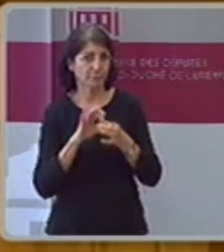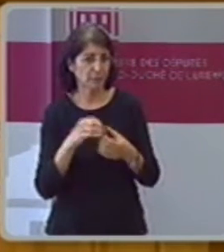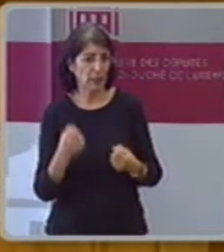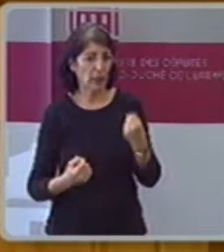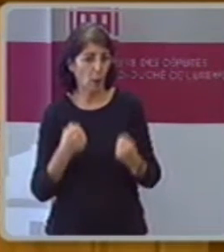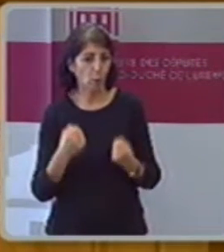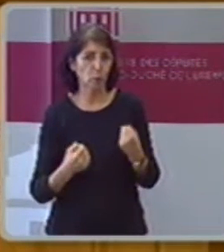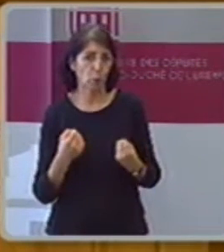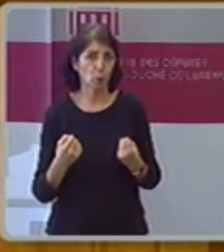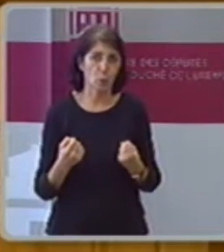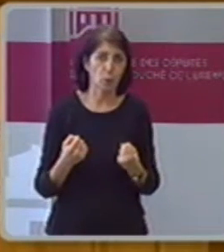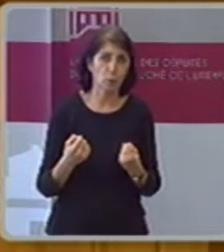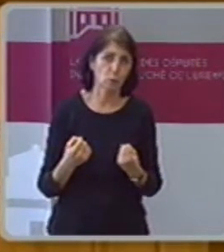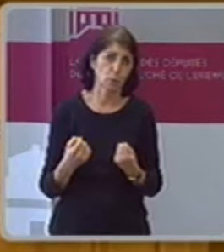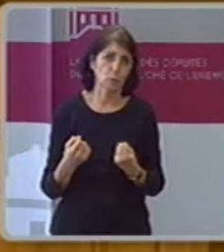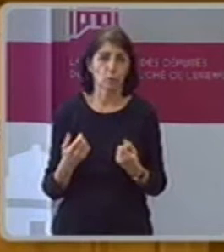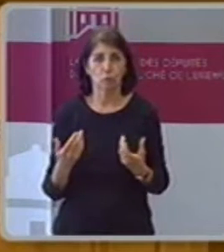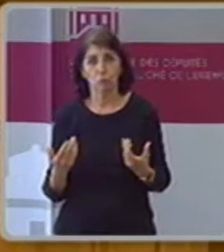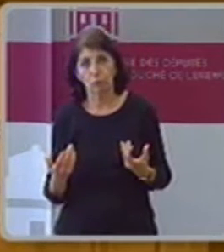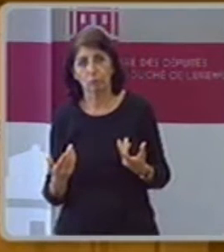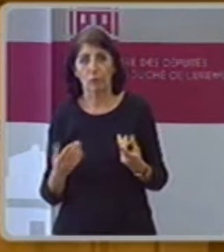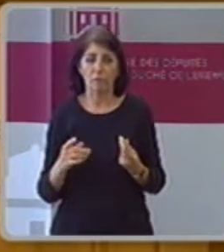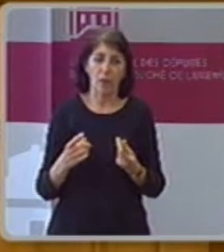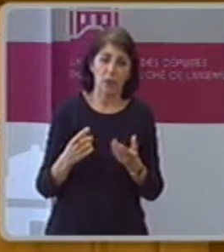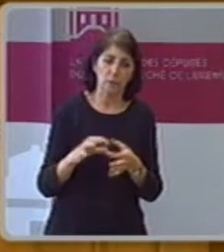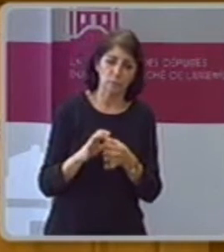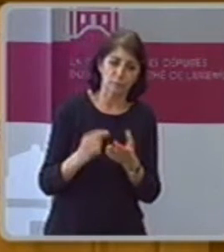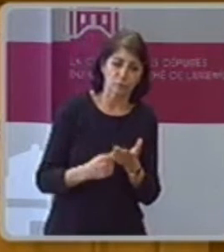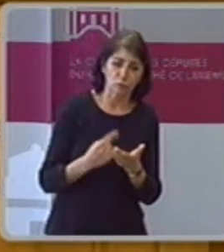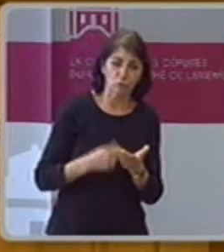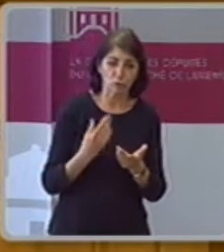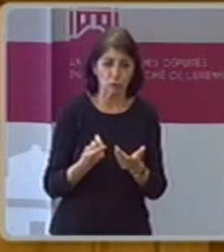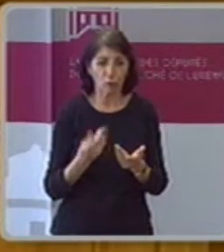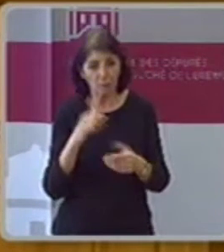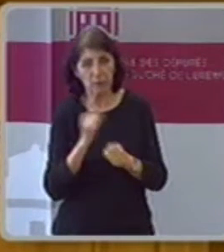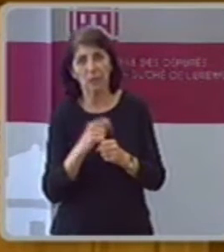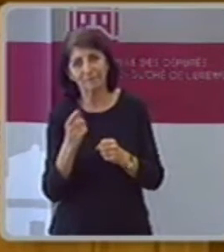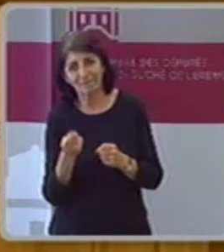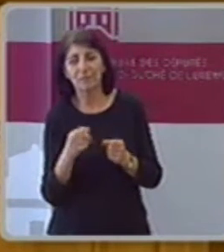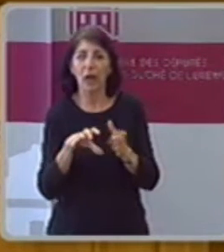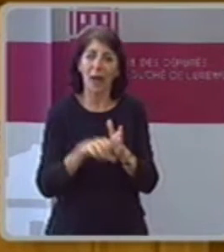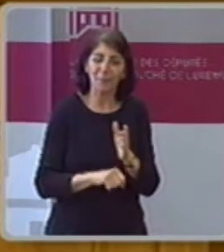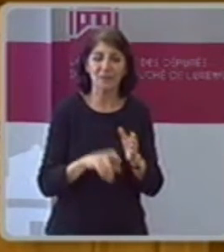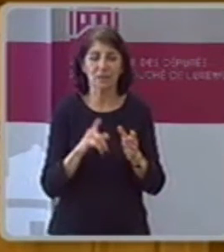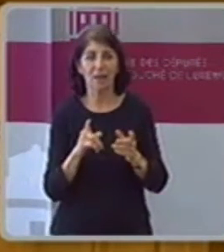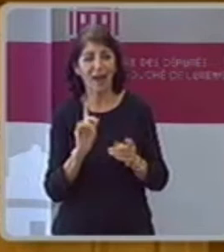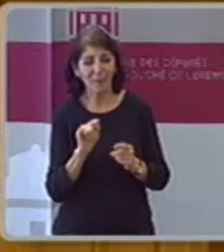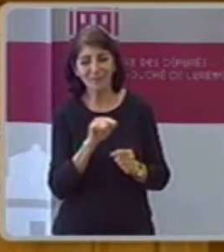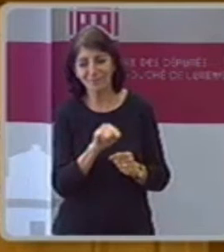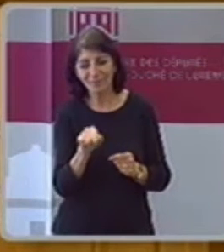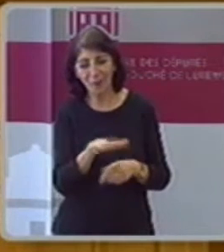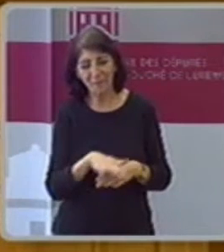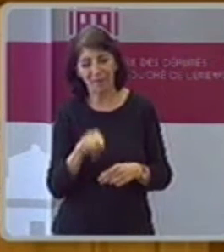Euro gefordert. Auch hier können die vermeiden die Ernte unter 40.000 Euro über